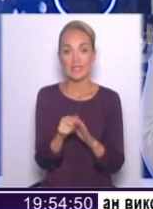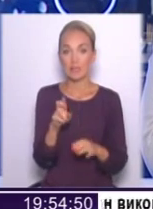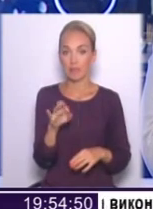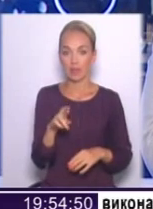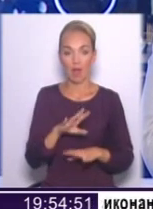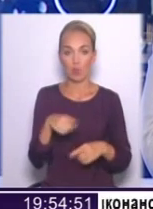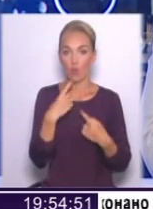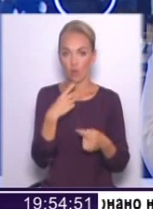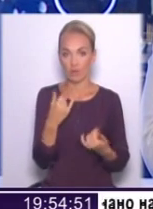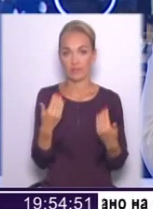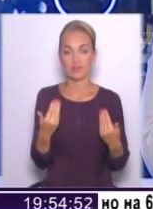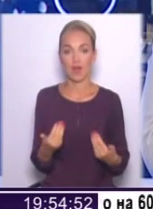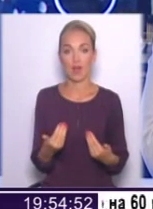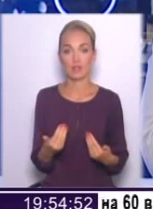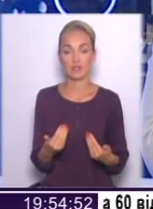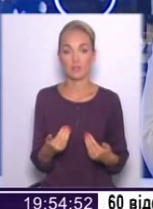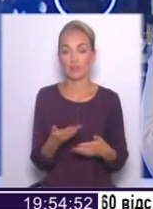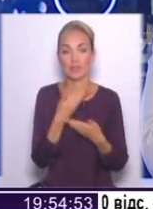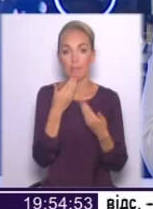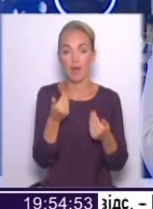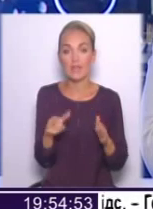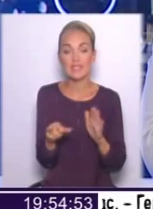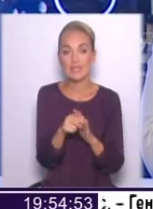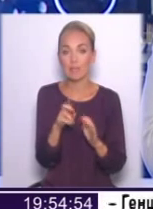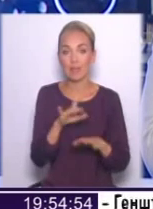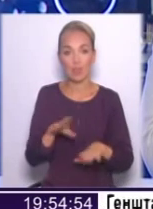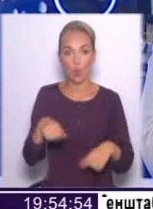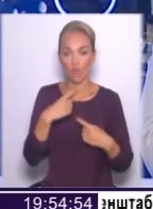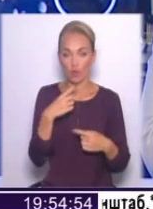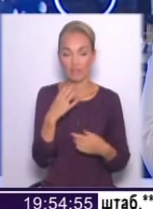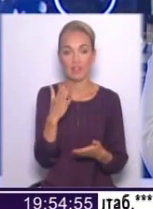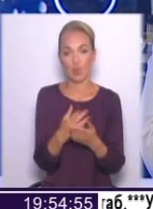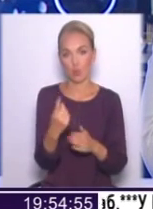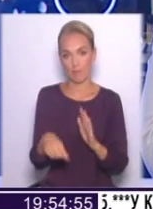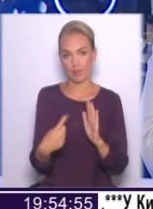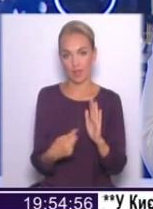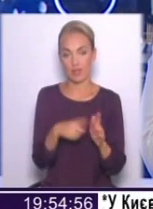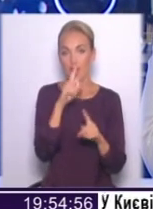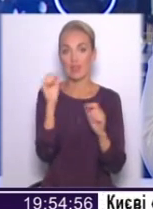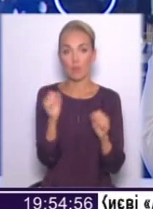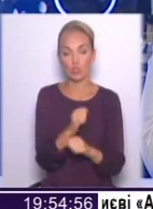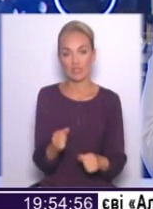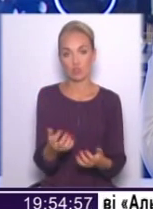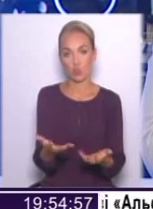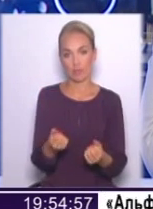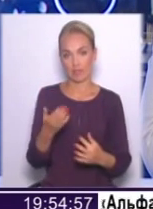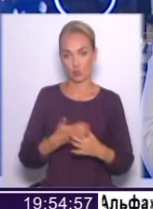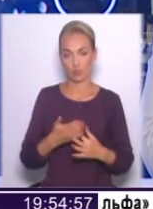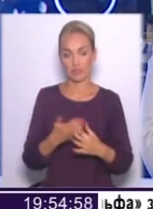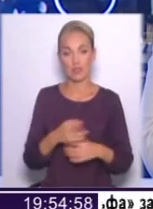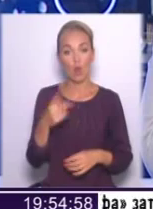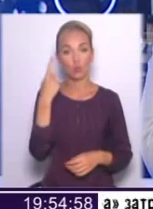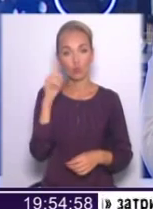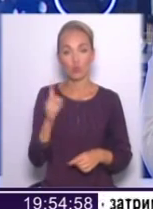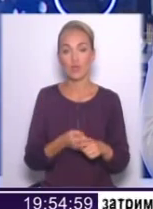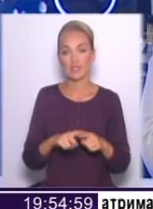ну, немає значі, з ким би ти не говорив, є одне питання. Це неможливість отримати субсидії. І, тобто, я думаю, що це